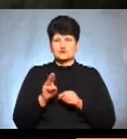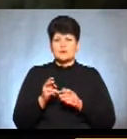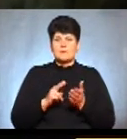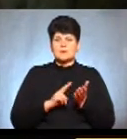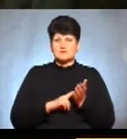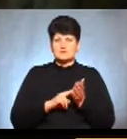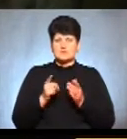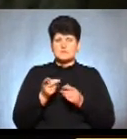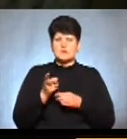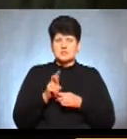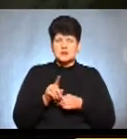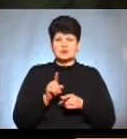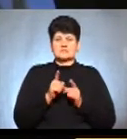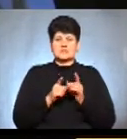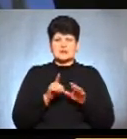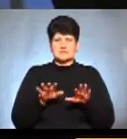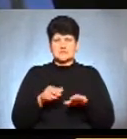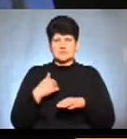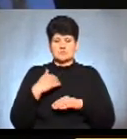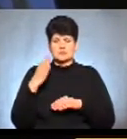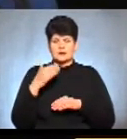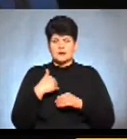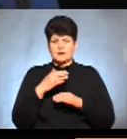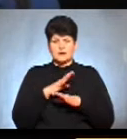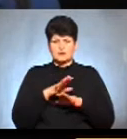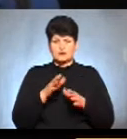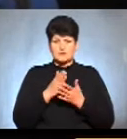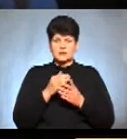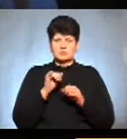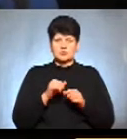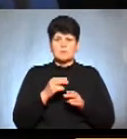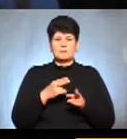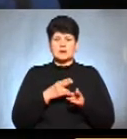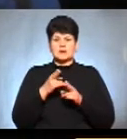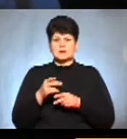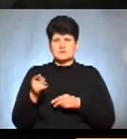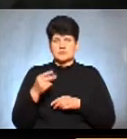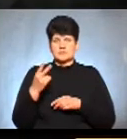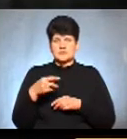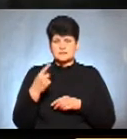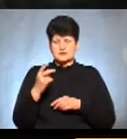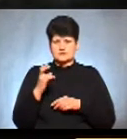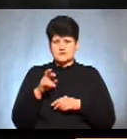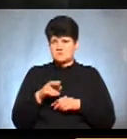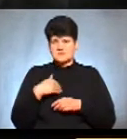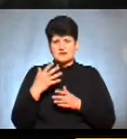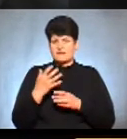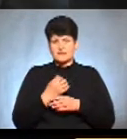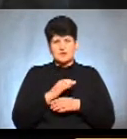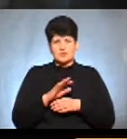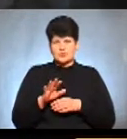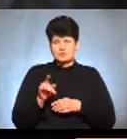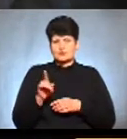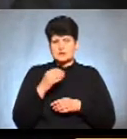тимчасово змінити місце голосування. Не буду мати можливості приїхати в Тернопіль 21 квітня. Ні, не вдалося, тому що